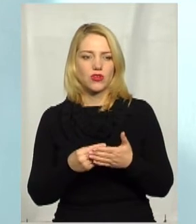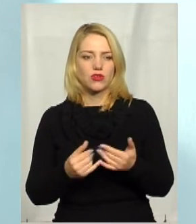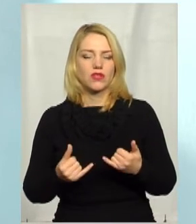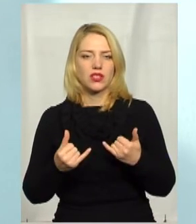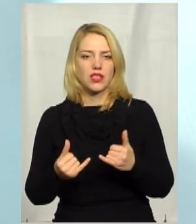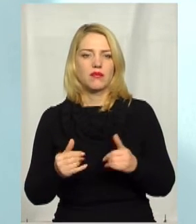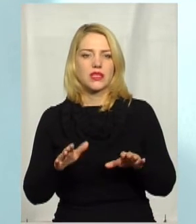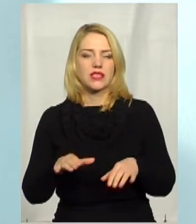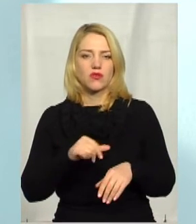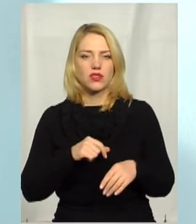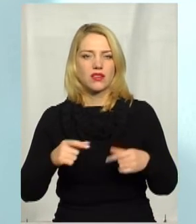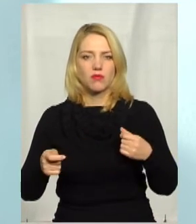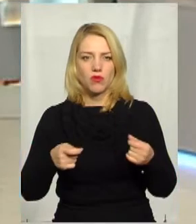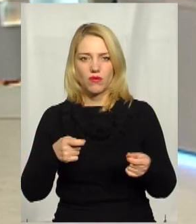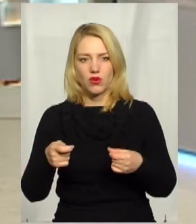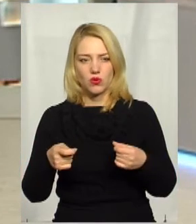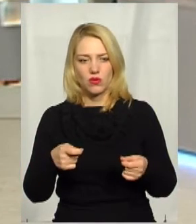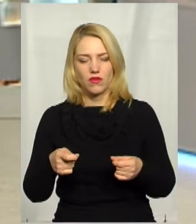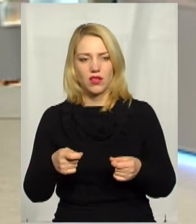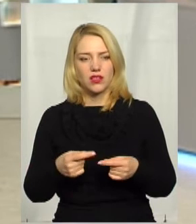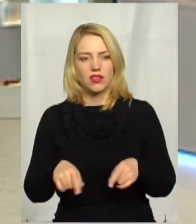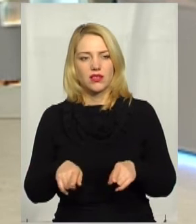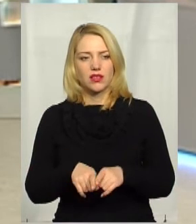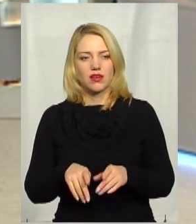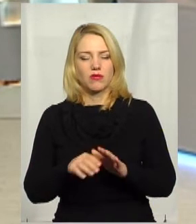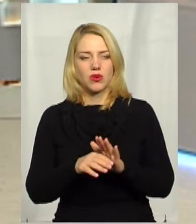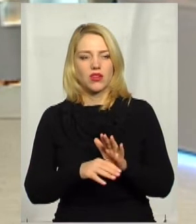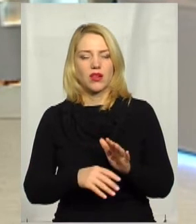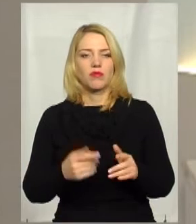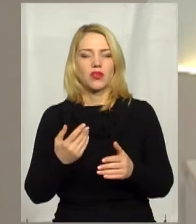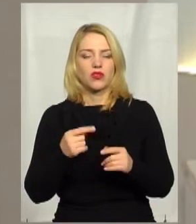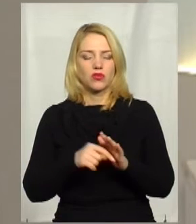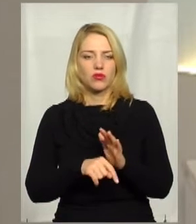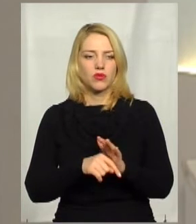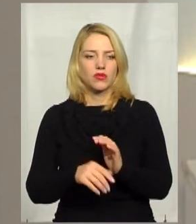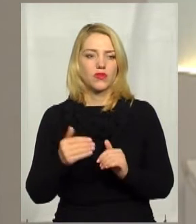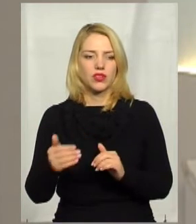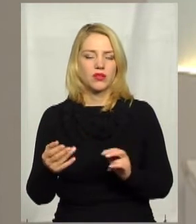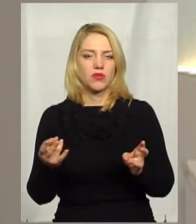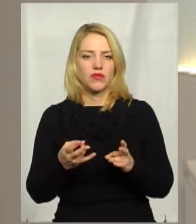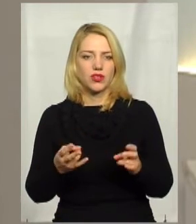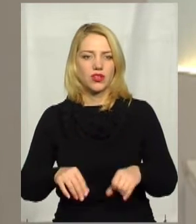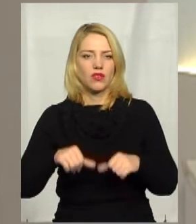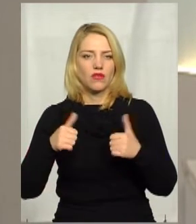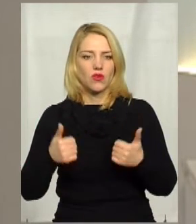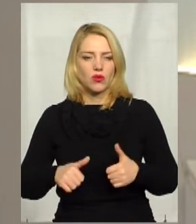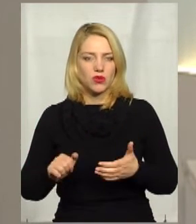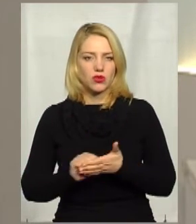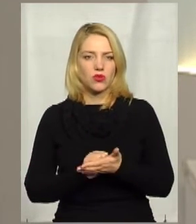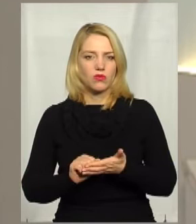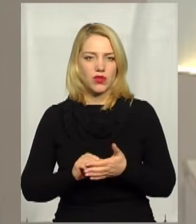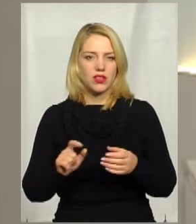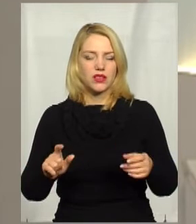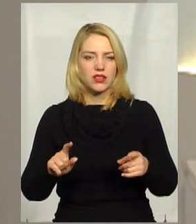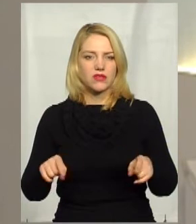органів місцевого самоврядування, розроблення таких програм. Тобто вони мають оформити документи,